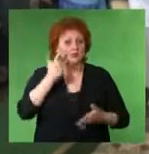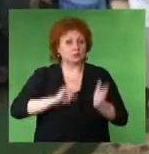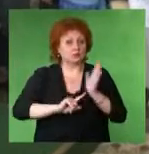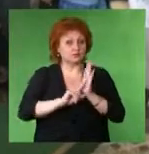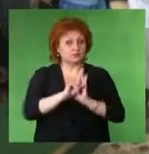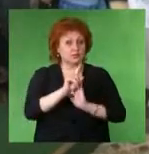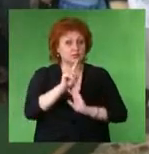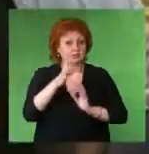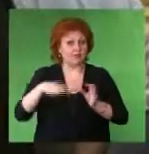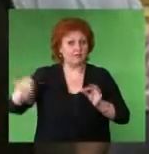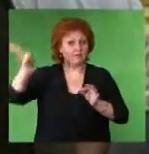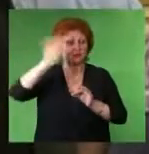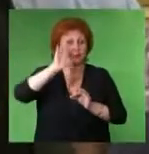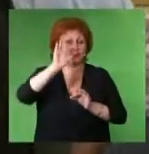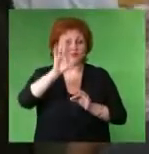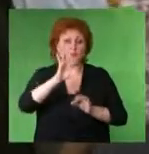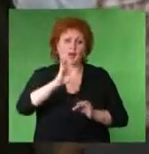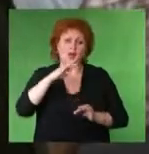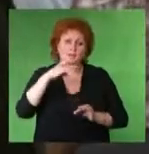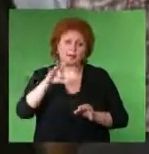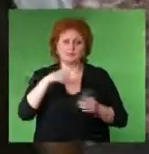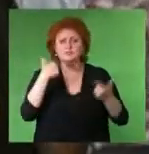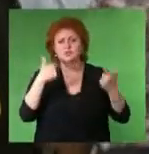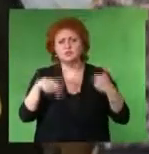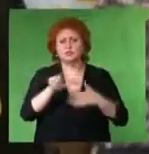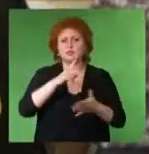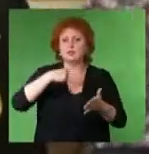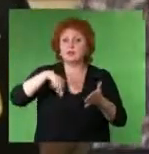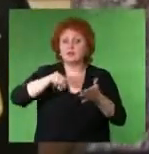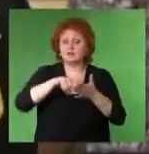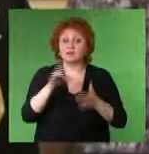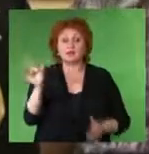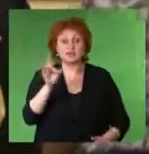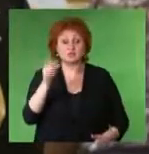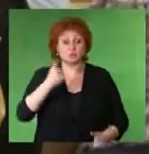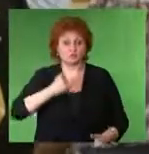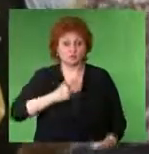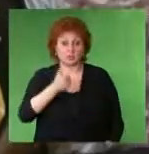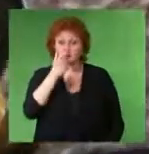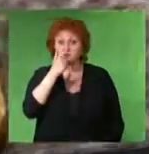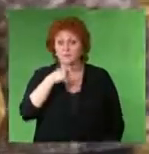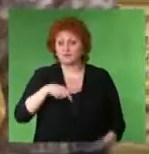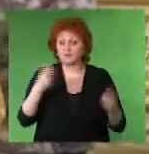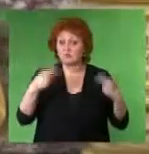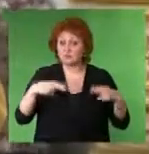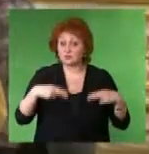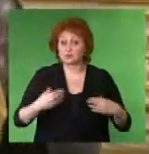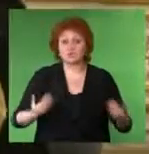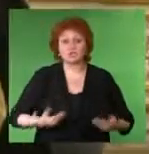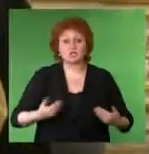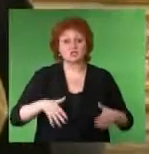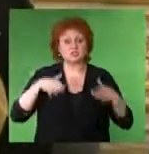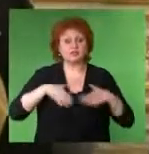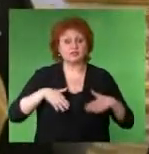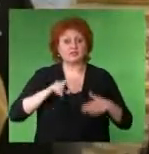Хабаровске, Новосибирске, Екатеринбурге и Ростове-на-Дону Жители столицы Северокавказского федерального округа в течение трех дней